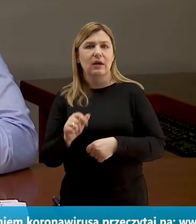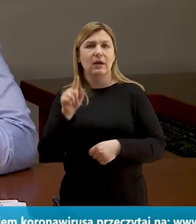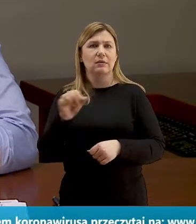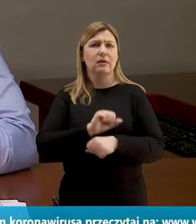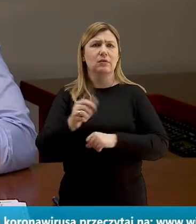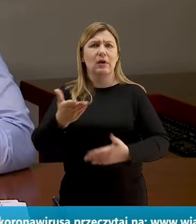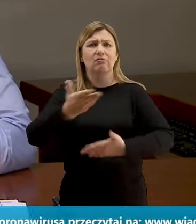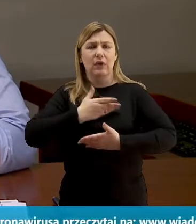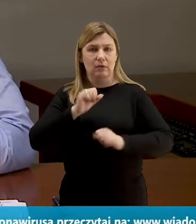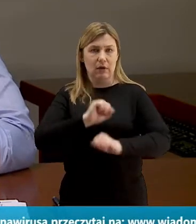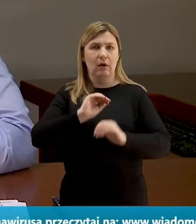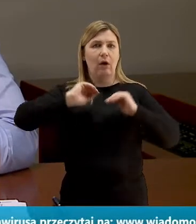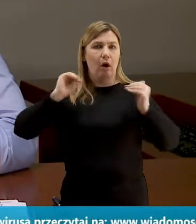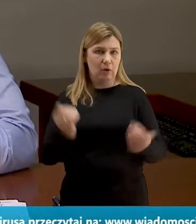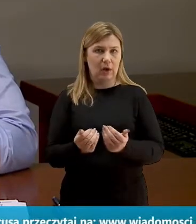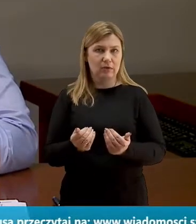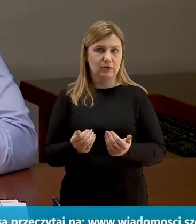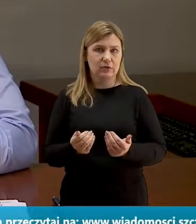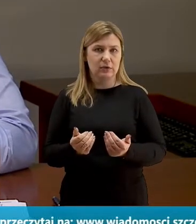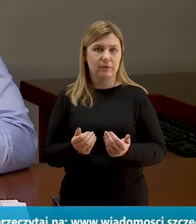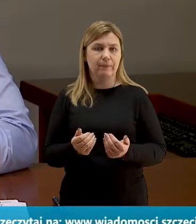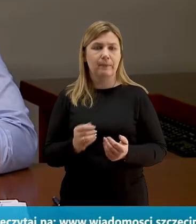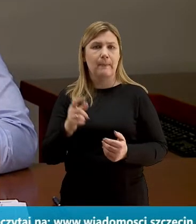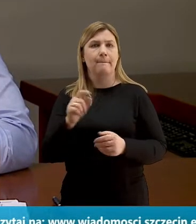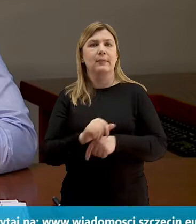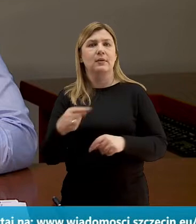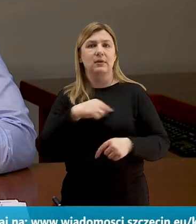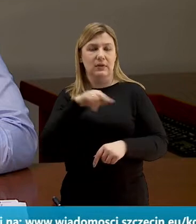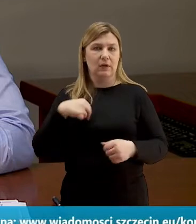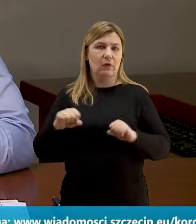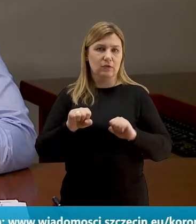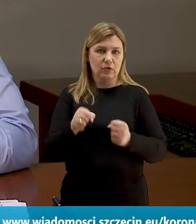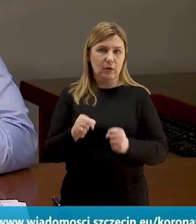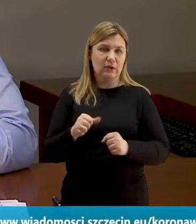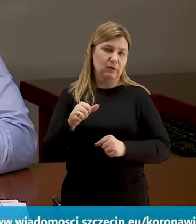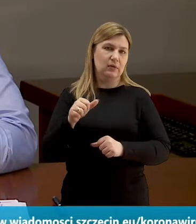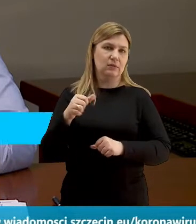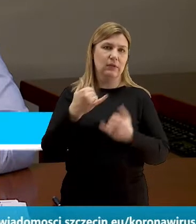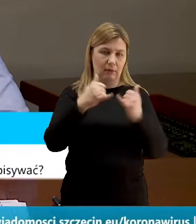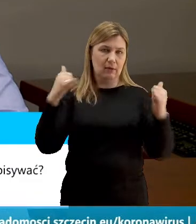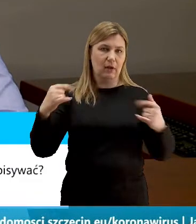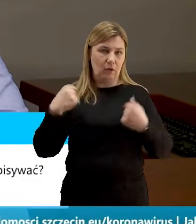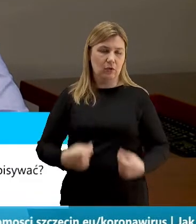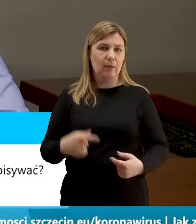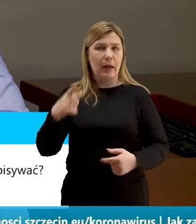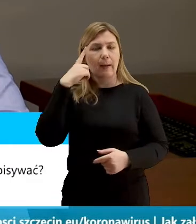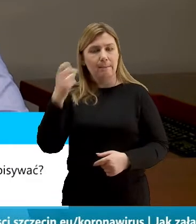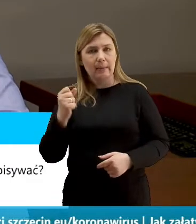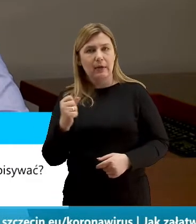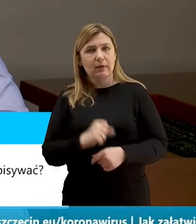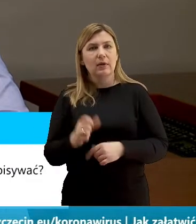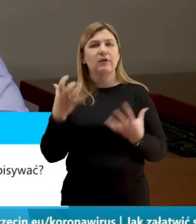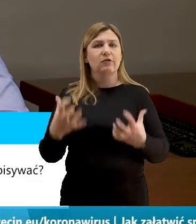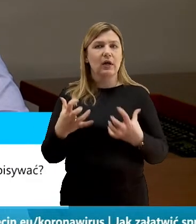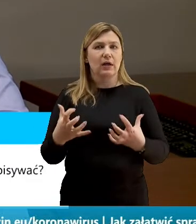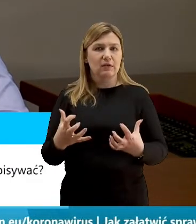natomiast ogranicza ewentualne nasze oddziaływanie na innych. I o tym warto pamiętać. Przede wszystkim zachęcamy Państwa do